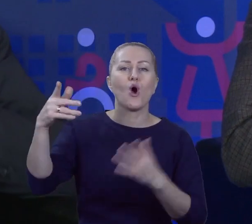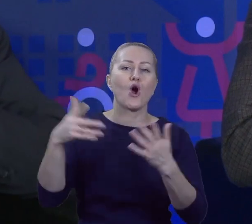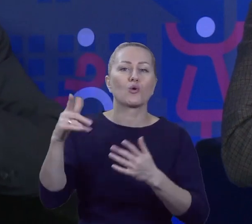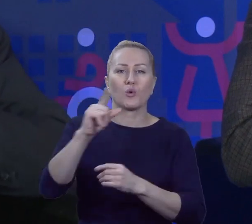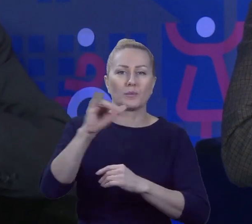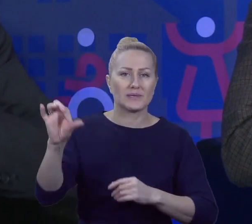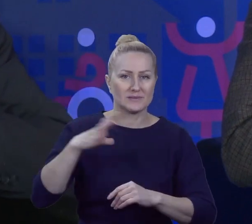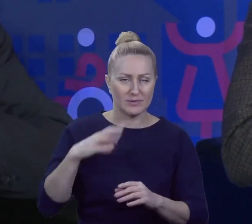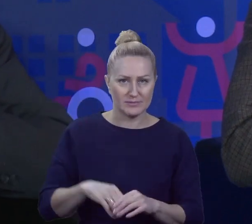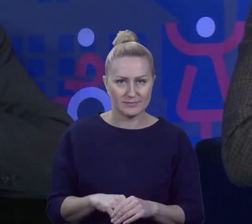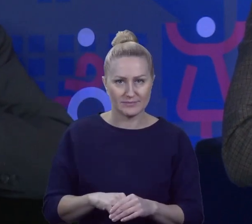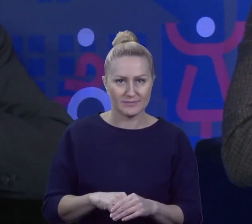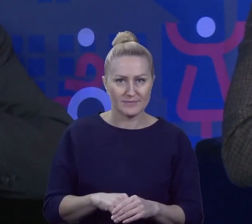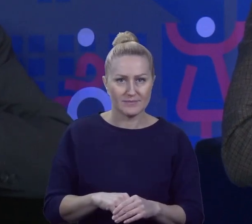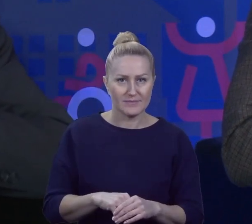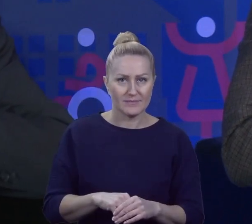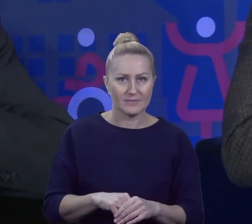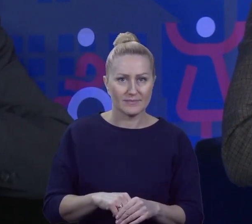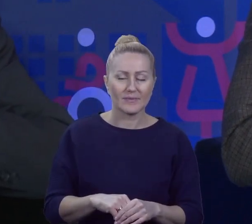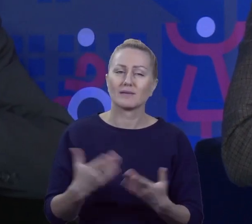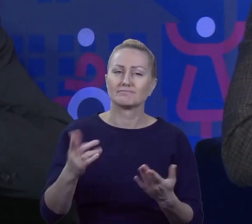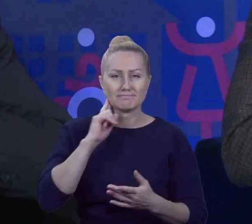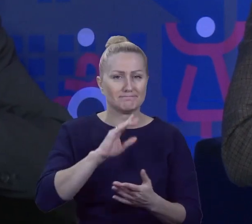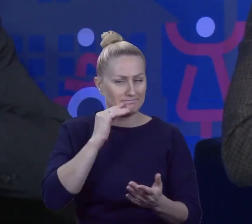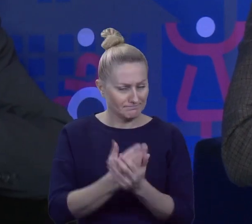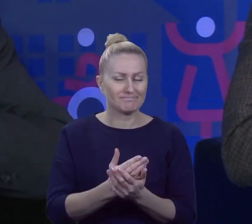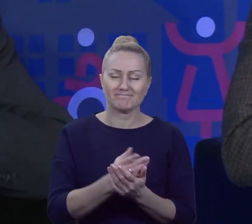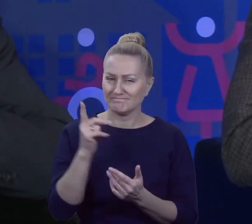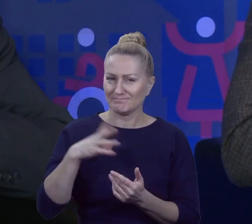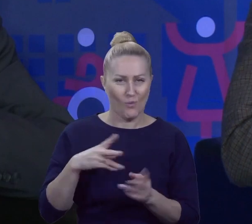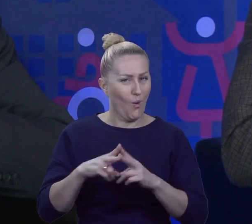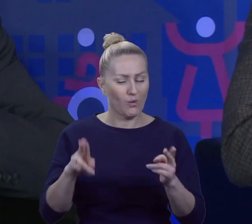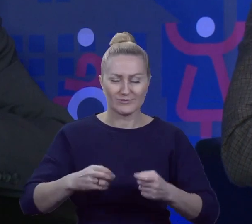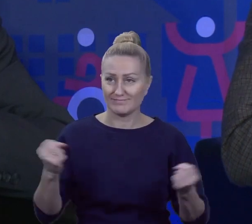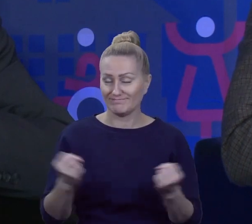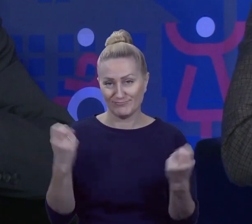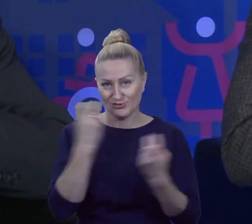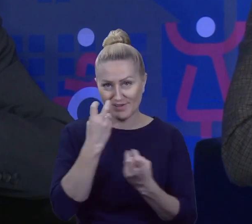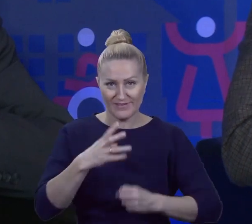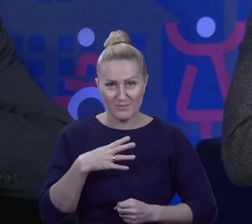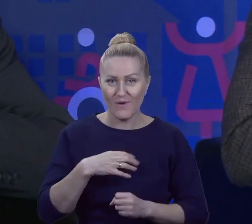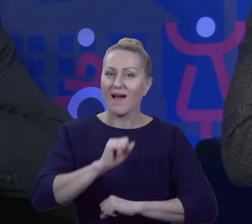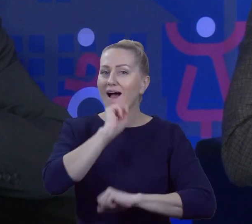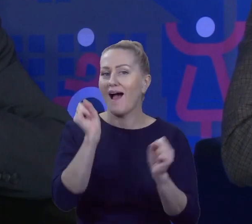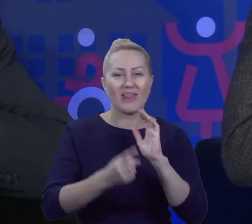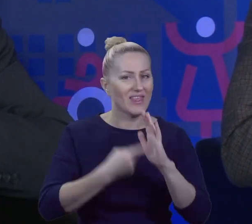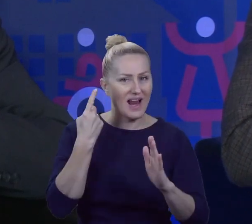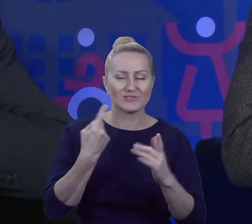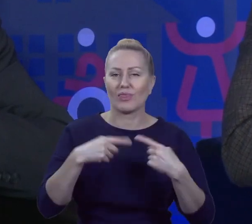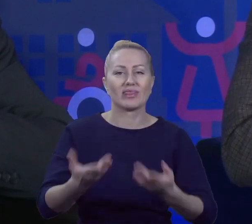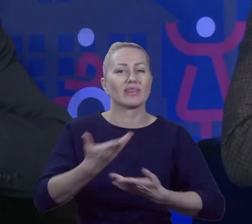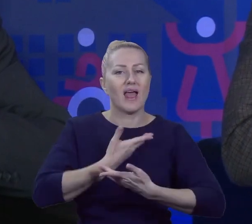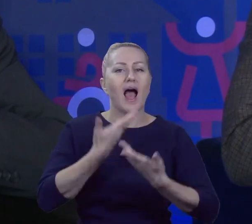No i powiem Państwu, że było ciekawie. Było bardzo ciekawie. Oczywiście ani razu nie uzyskałem absolutorium.